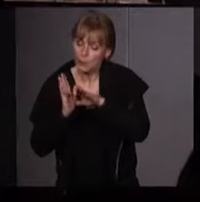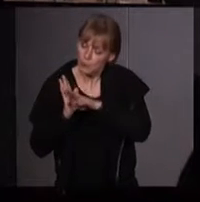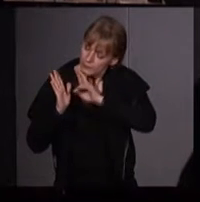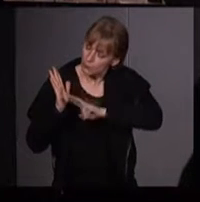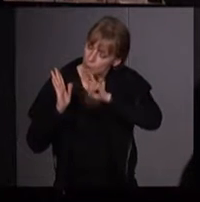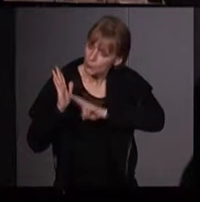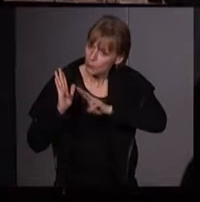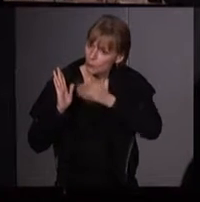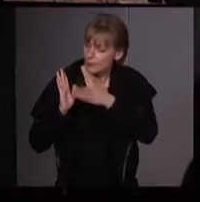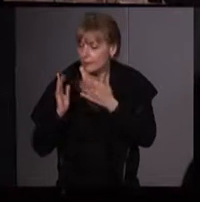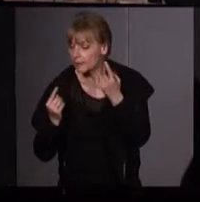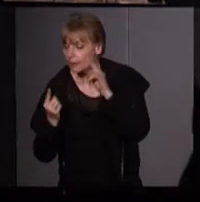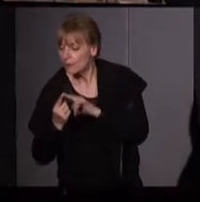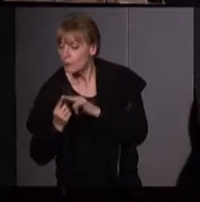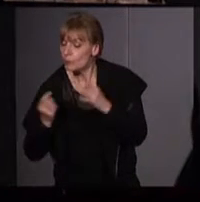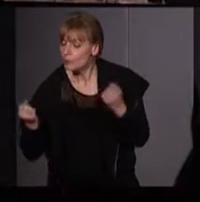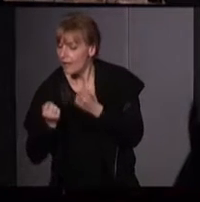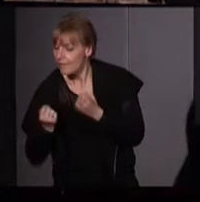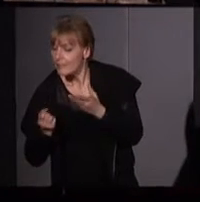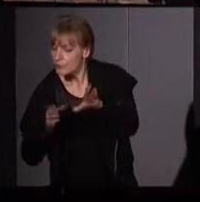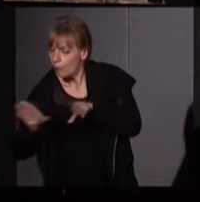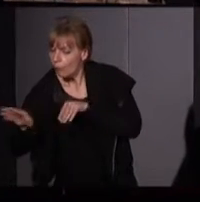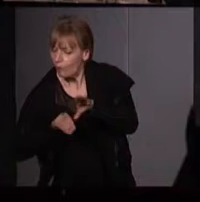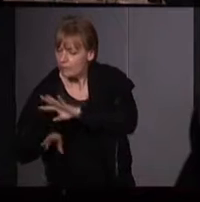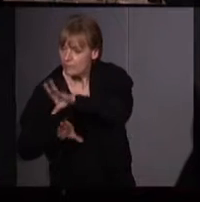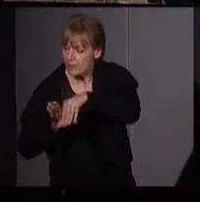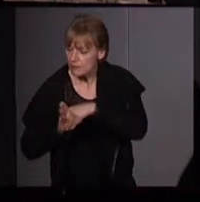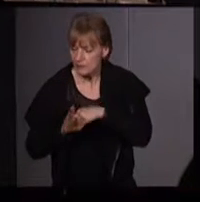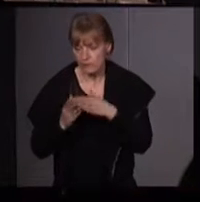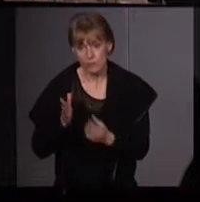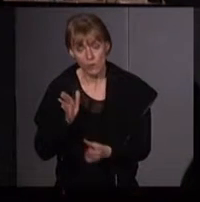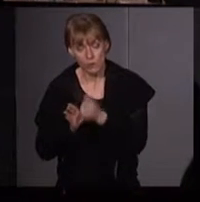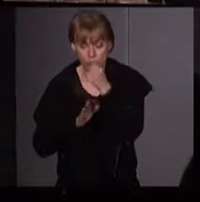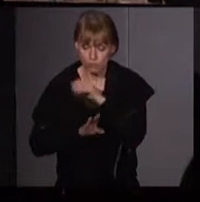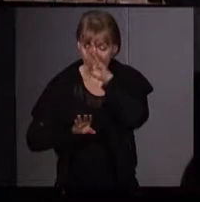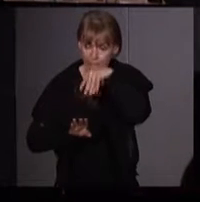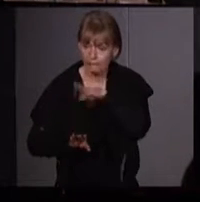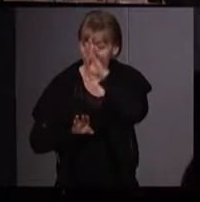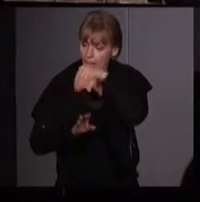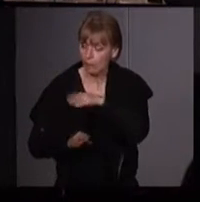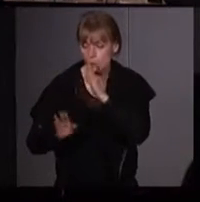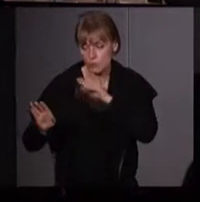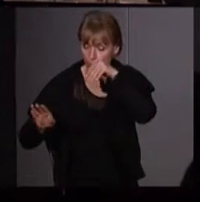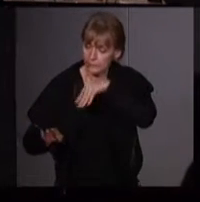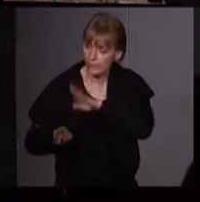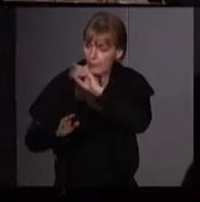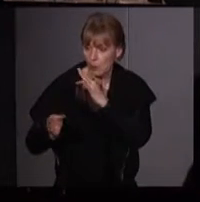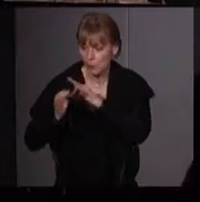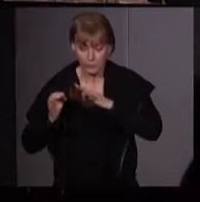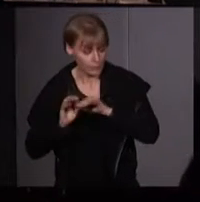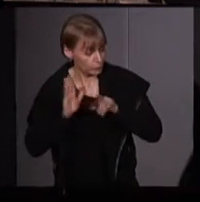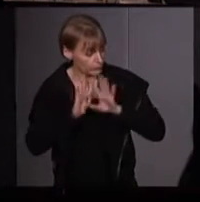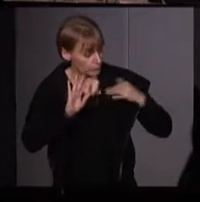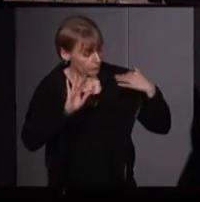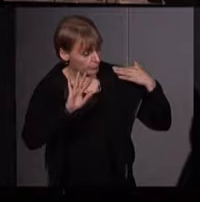invite à participer à l'action. Il était une fois un dragon, le magnifique dragon de la terre. Depuis le début des temps,